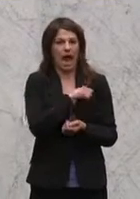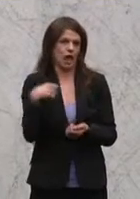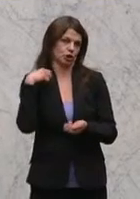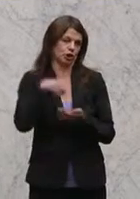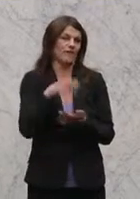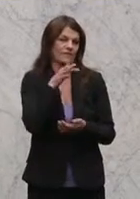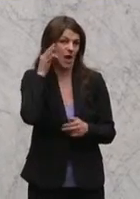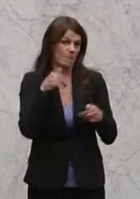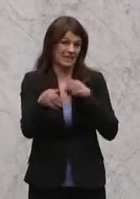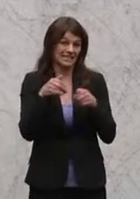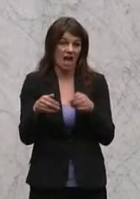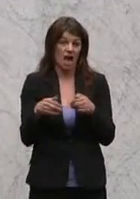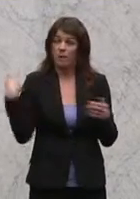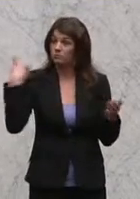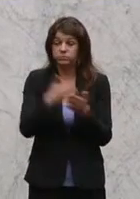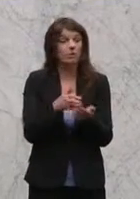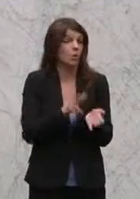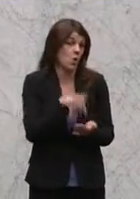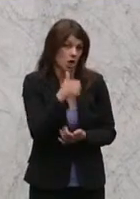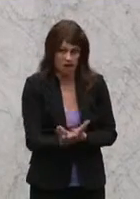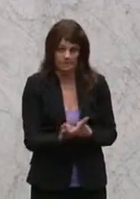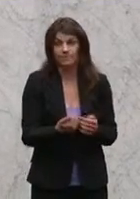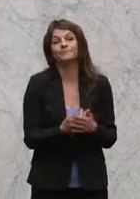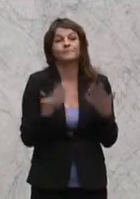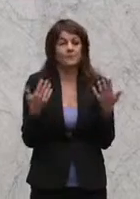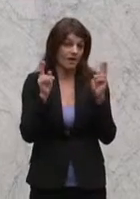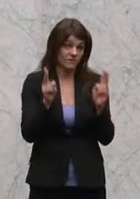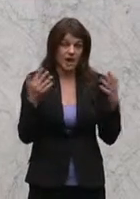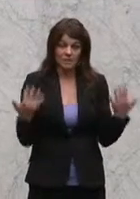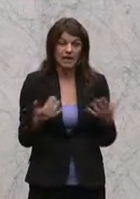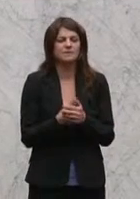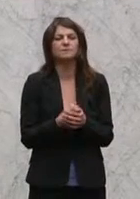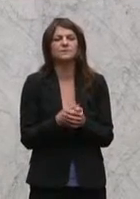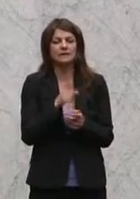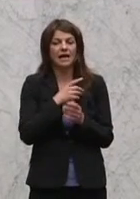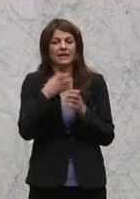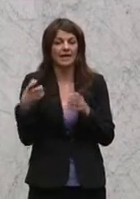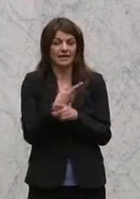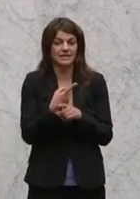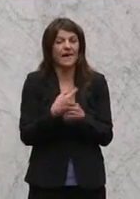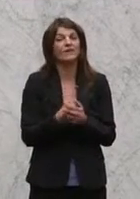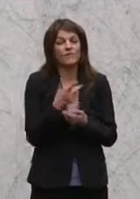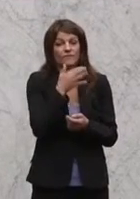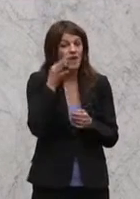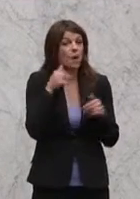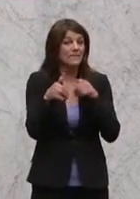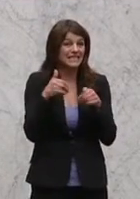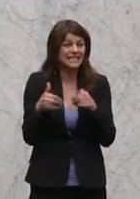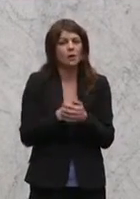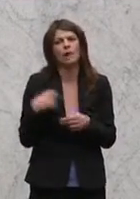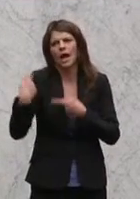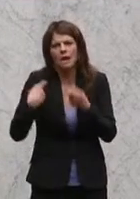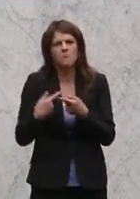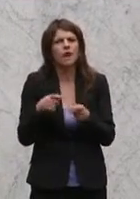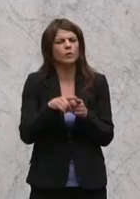Frauenministerium gegeben, aber das gibt es immer noch nicht. Fakt ist, dass seit längerer Zeit das Frauenministerium immer wieder in